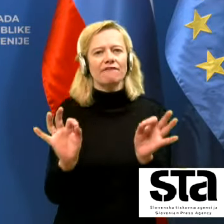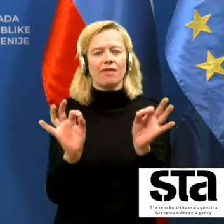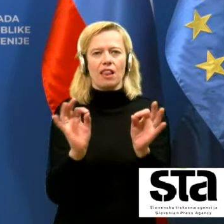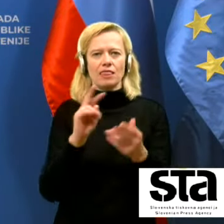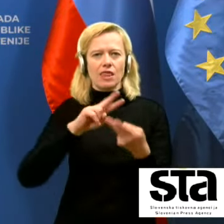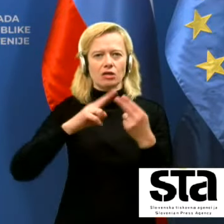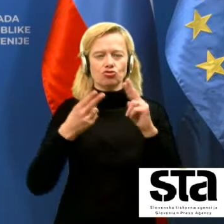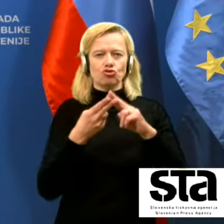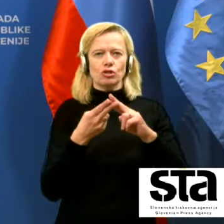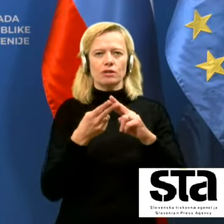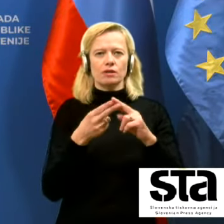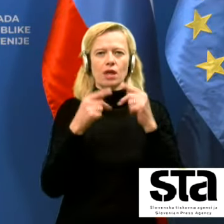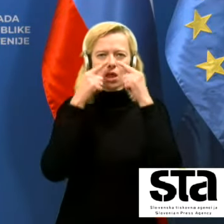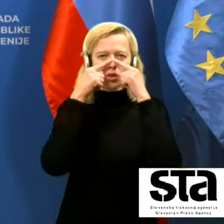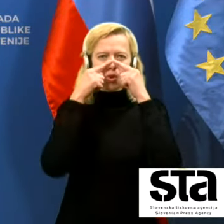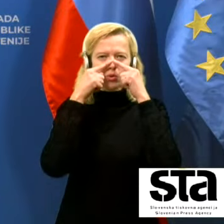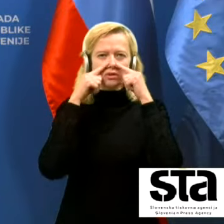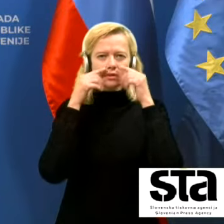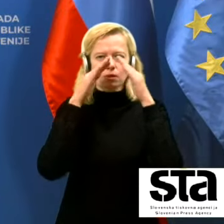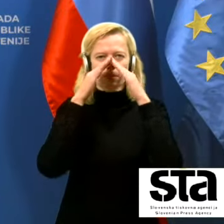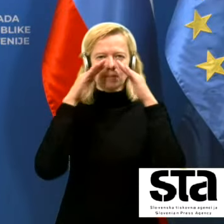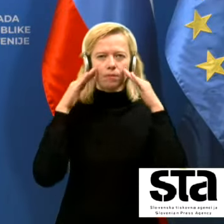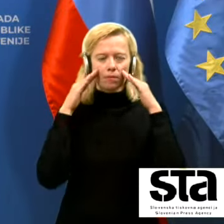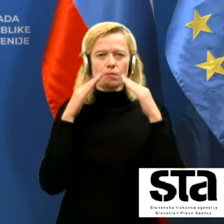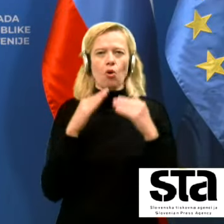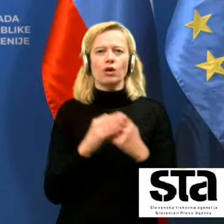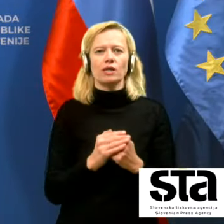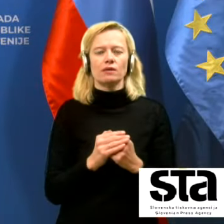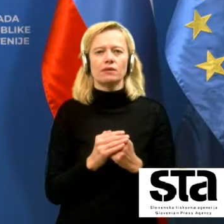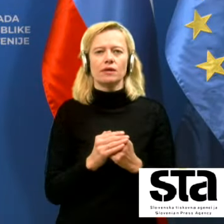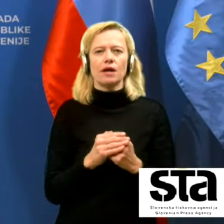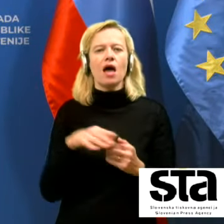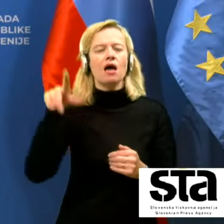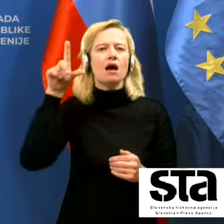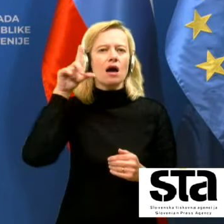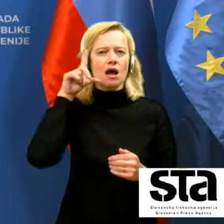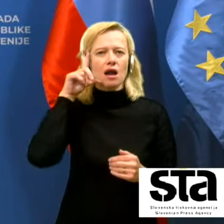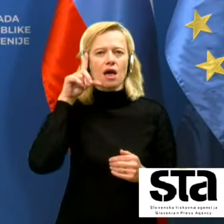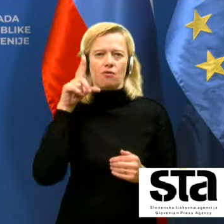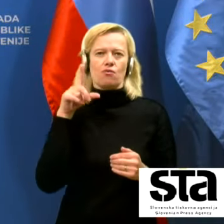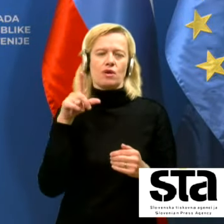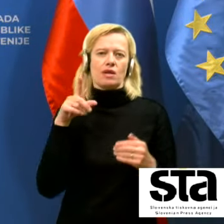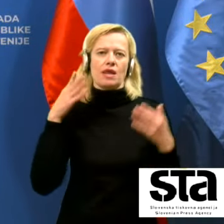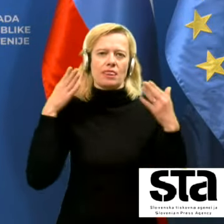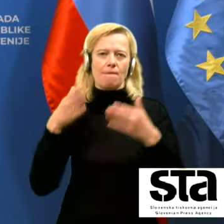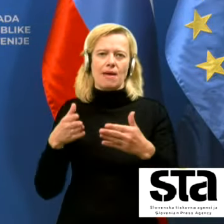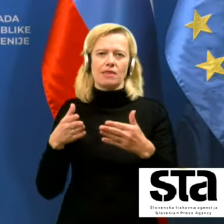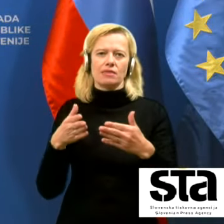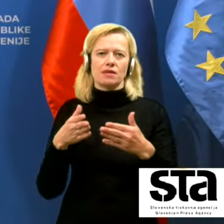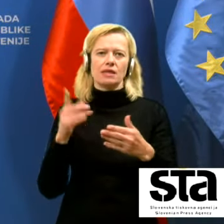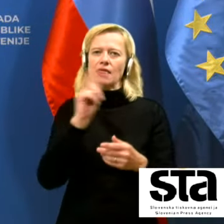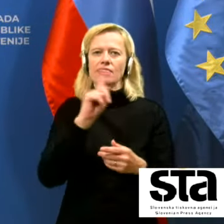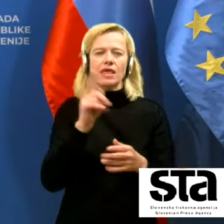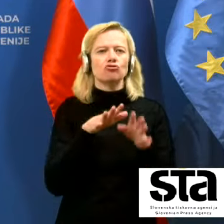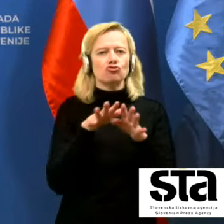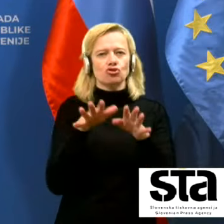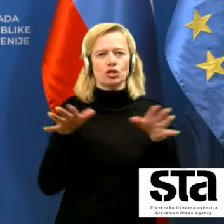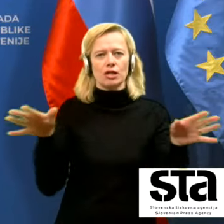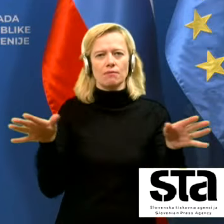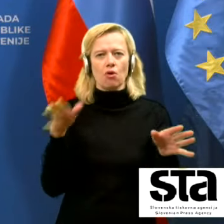s pokritim nosom in glavni namen je, sveda, da ne širimo direktno